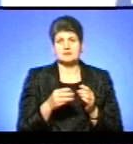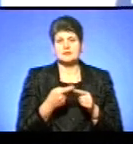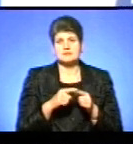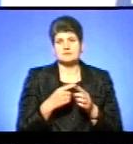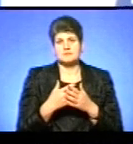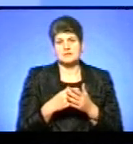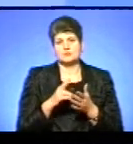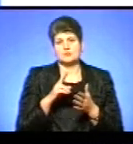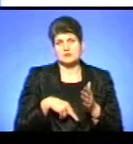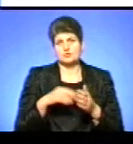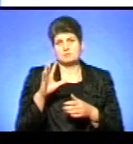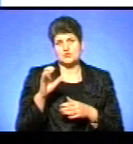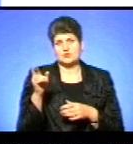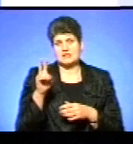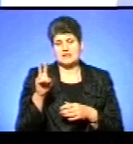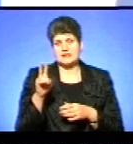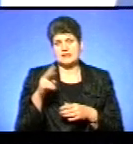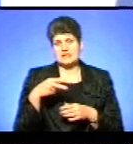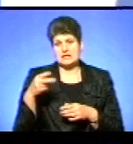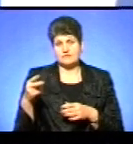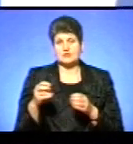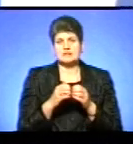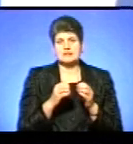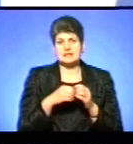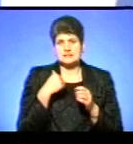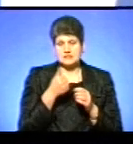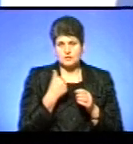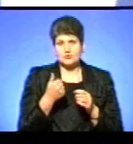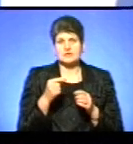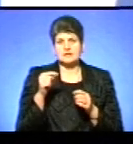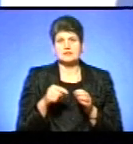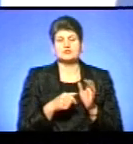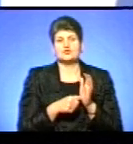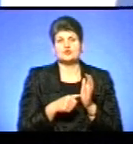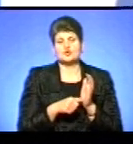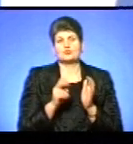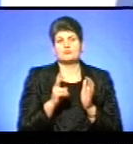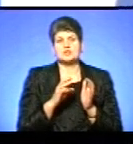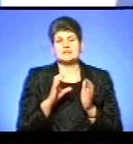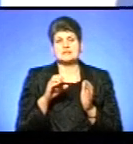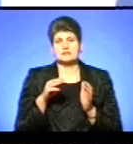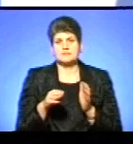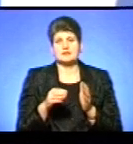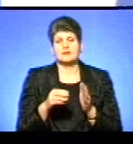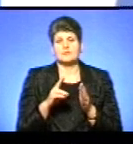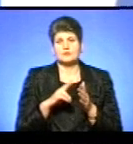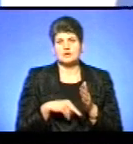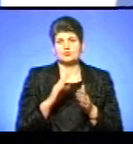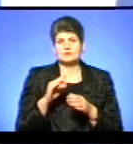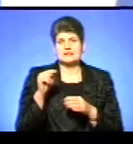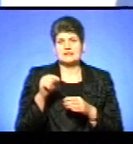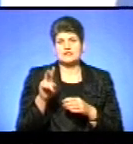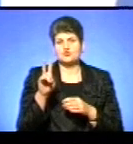– 500 євро. На 10-річне авто на диспальному з об'ємом двигуна 1600 кубічних сантиметрів акциз становитиме